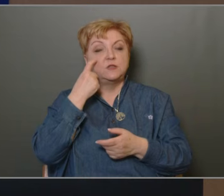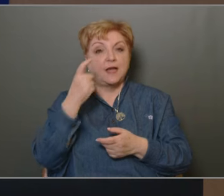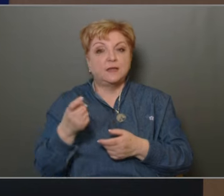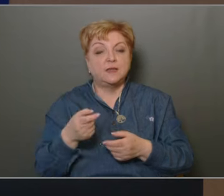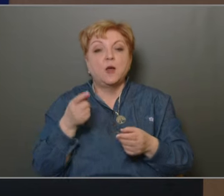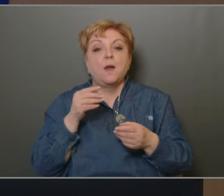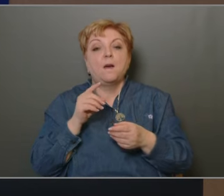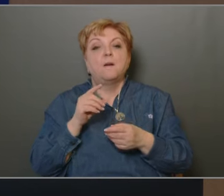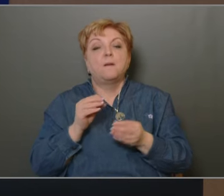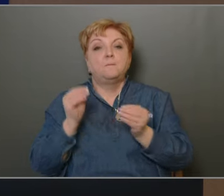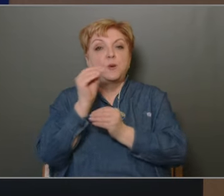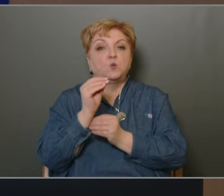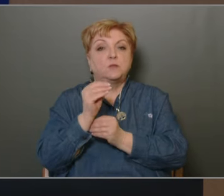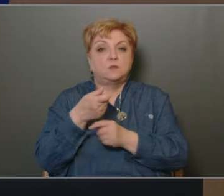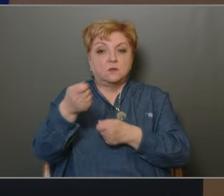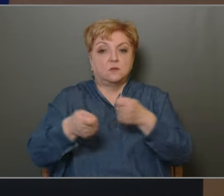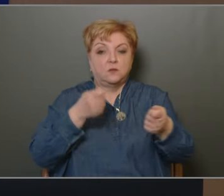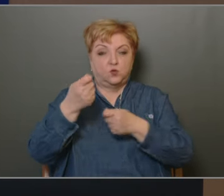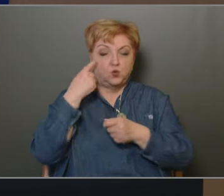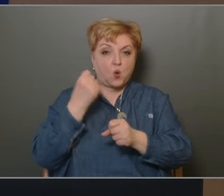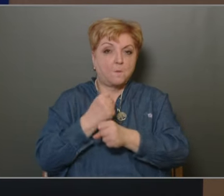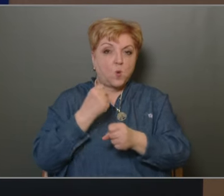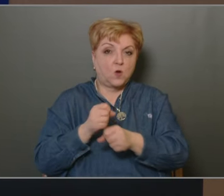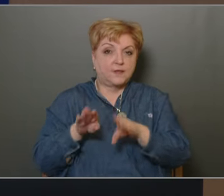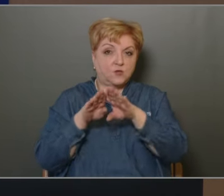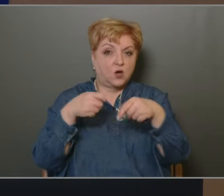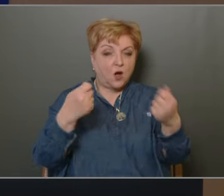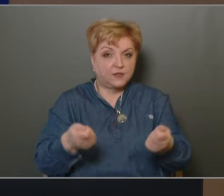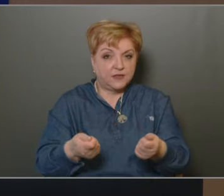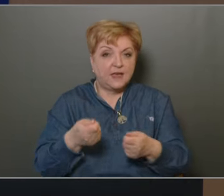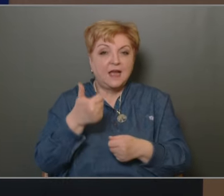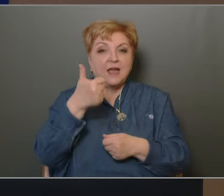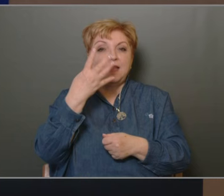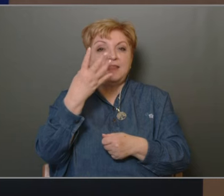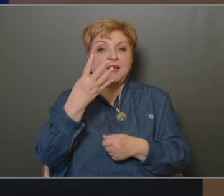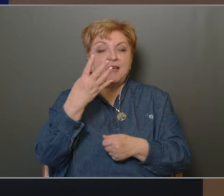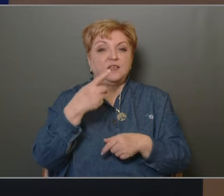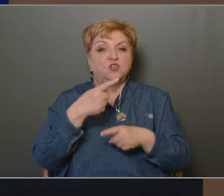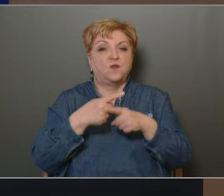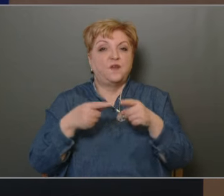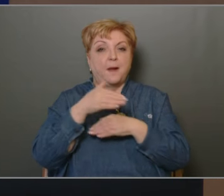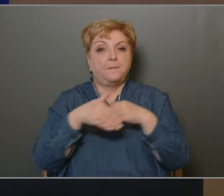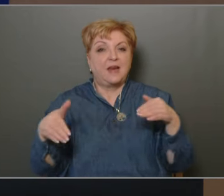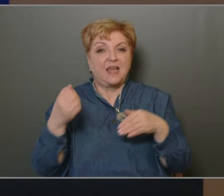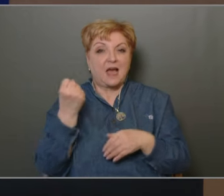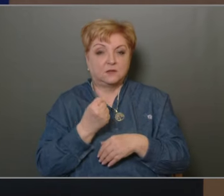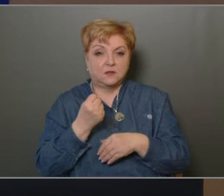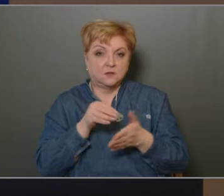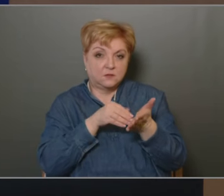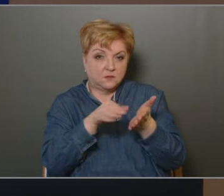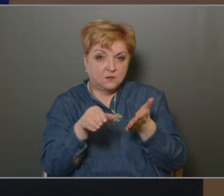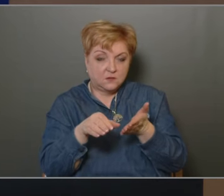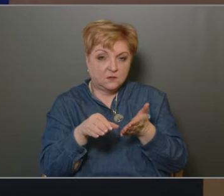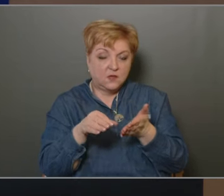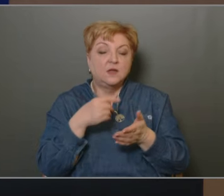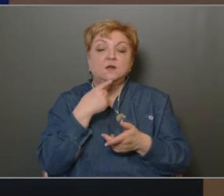plusz juttatásokat tudtunk a munkatársaknak biztosítani, mint egy 4,5 milliárd forintos nagyságrendben. Megjegyzem azt,